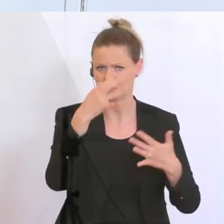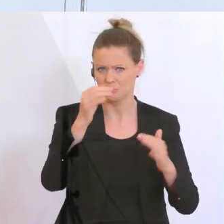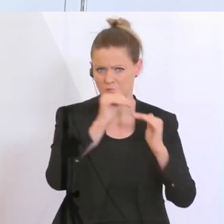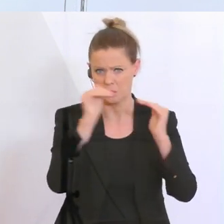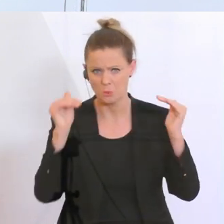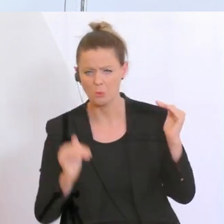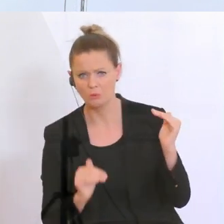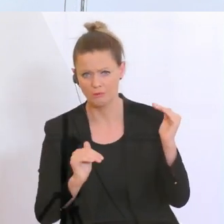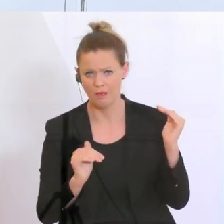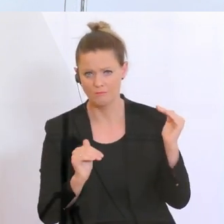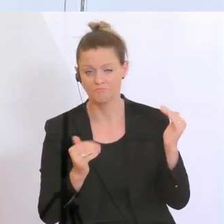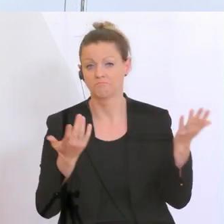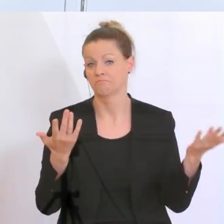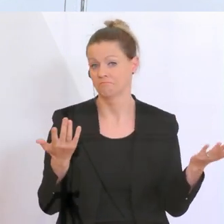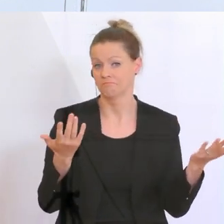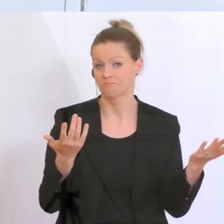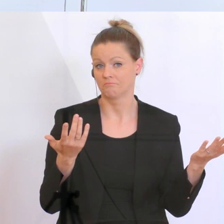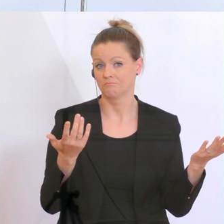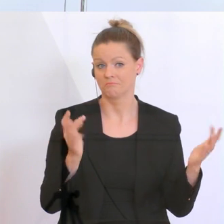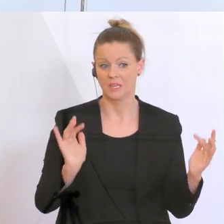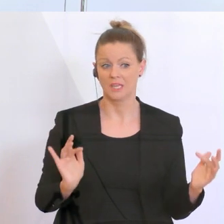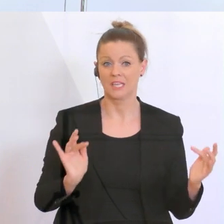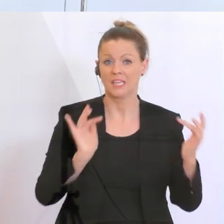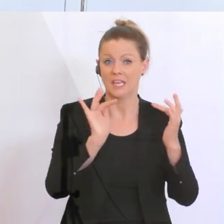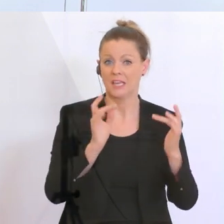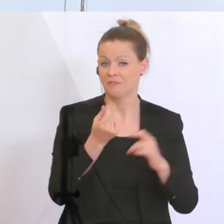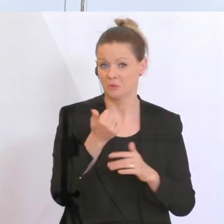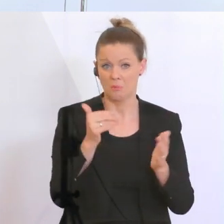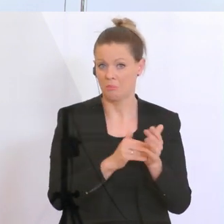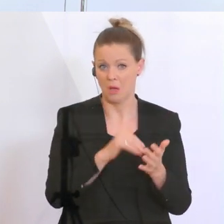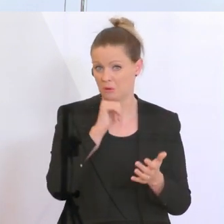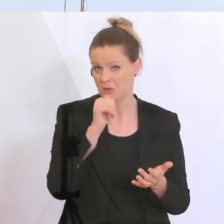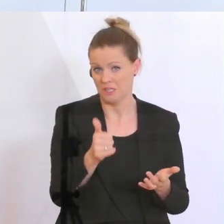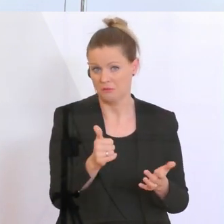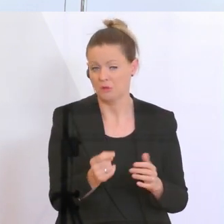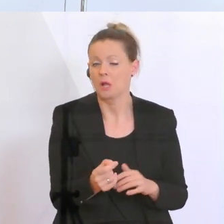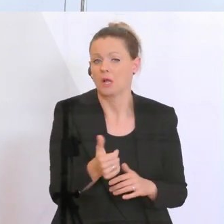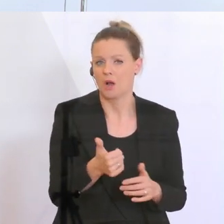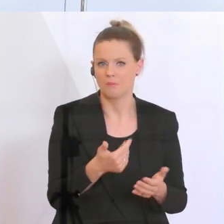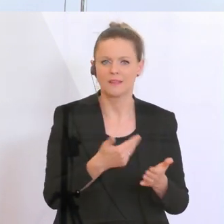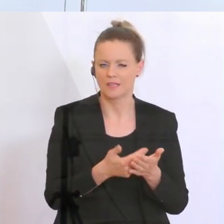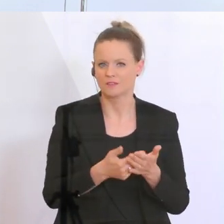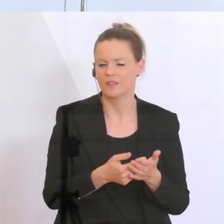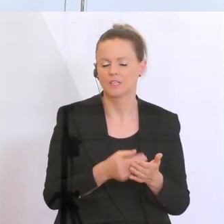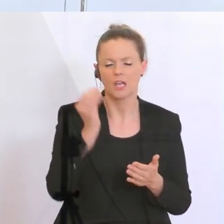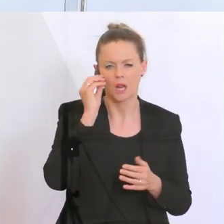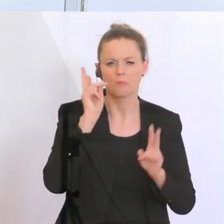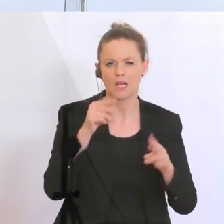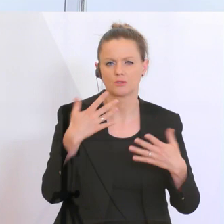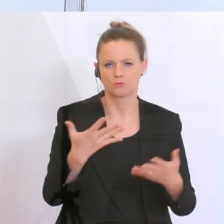dann ist auch das ohne massive Gegenfinanzierungen passiert. Und ich gehe davon aus, dass wir das auch dieses Mal so schaffen können.